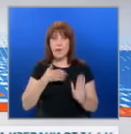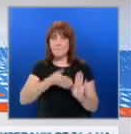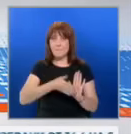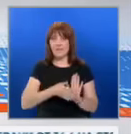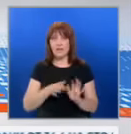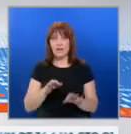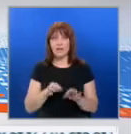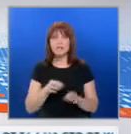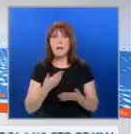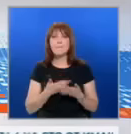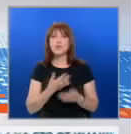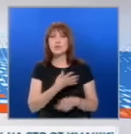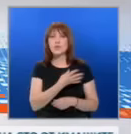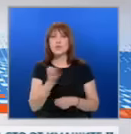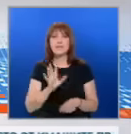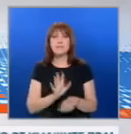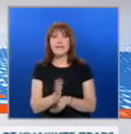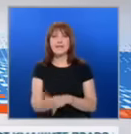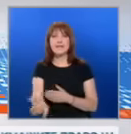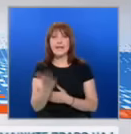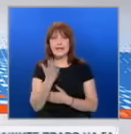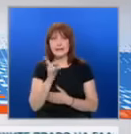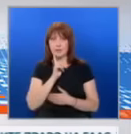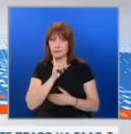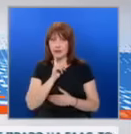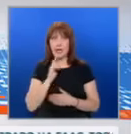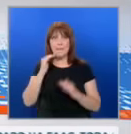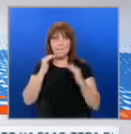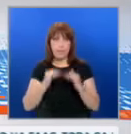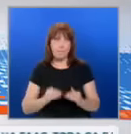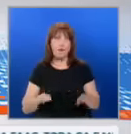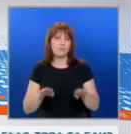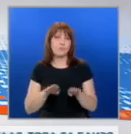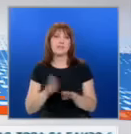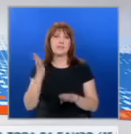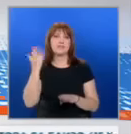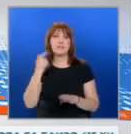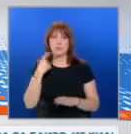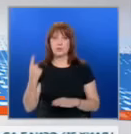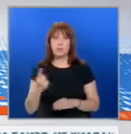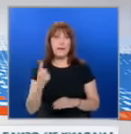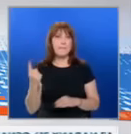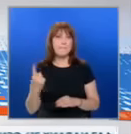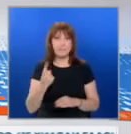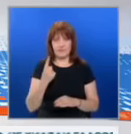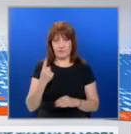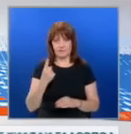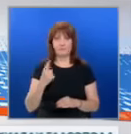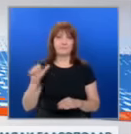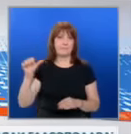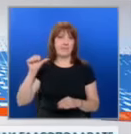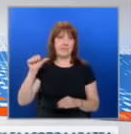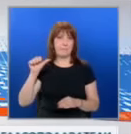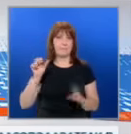415 хиляди гласоподаватели и по-малко в сравнение с миналата година. Първа политическа сила е Герб